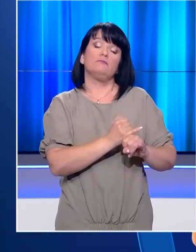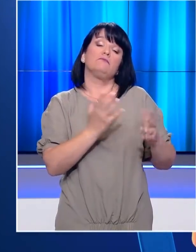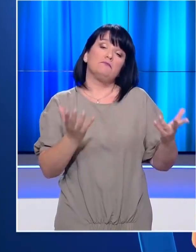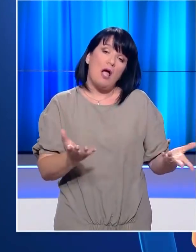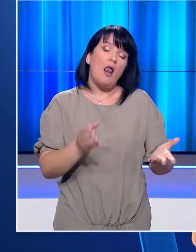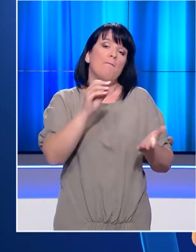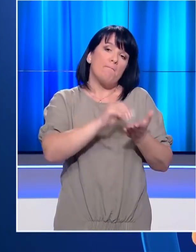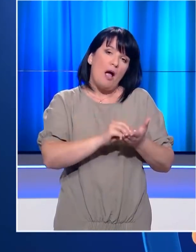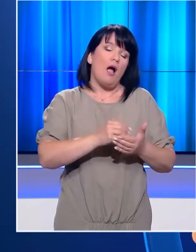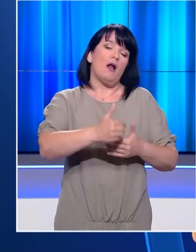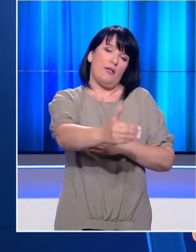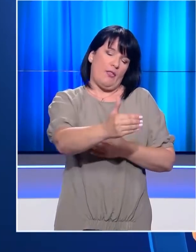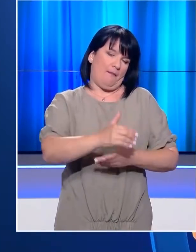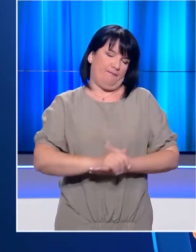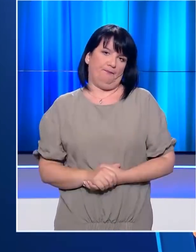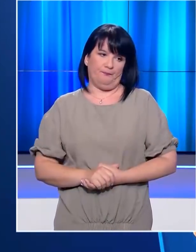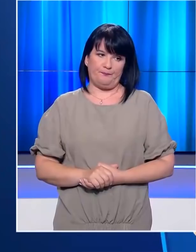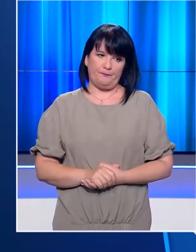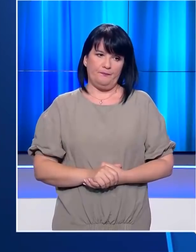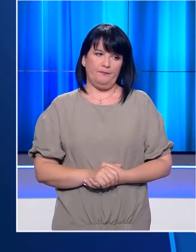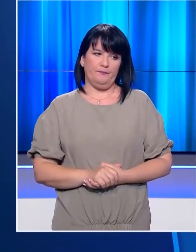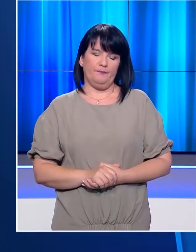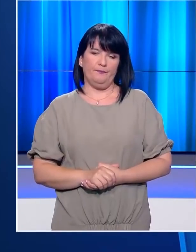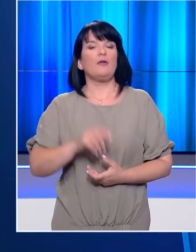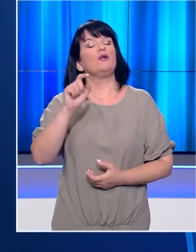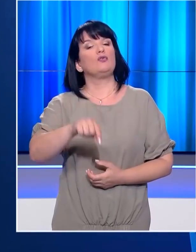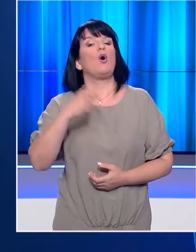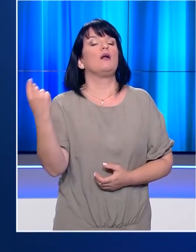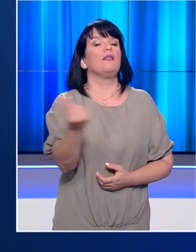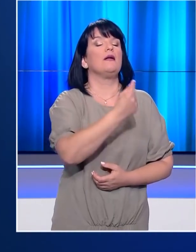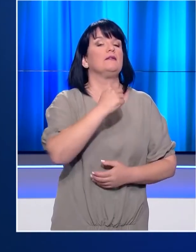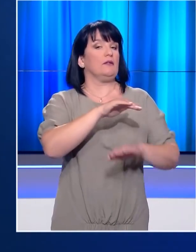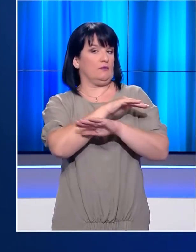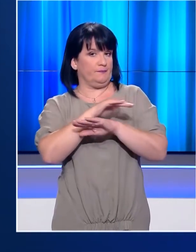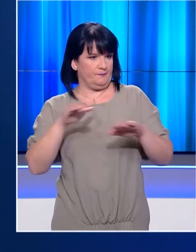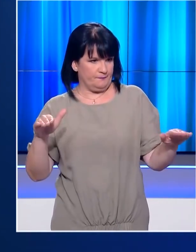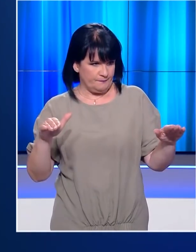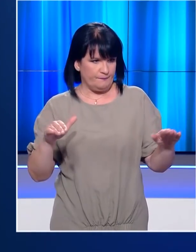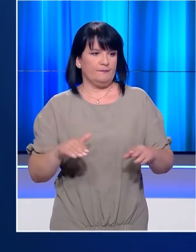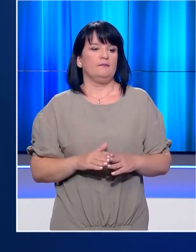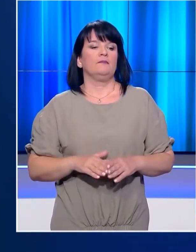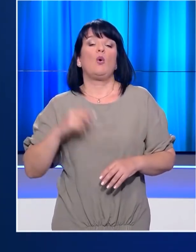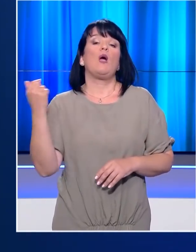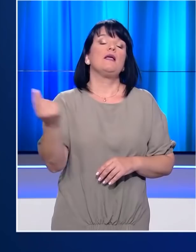όταν ξαναρχίσουν τη λειτουργία τους. Στο ζημί αυτό κυρίες και κύριοι το δελτίο μας ολοκληρώθηκε.